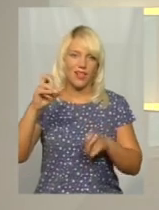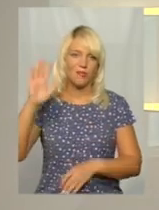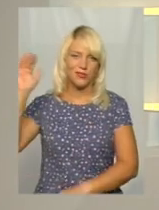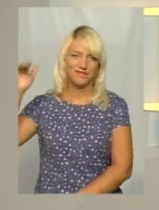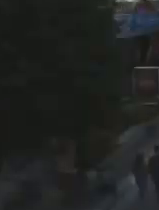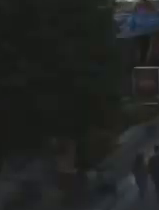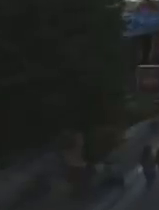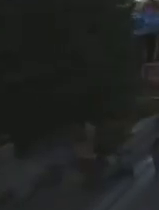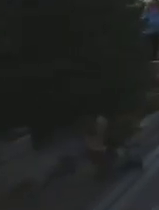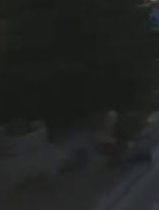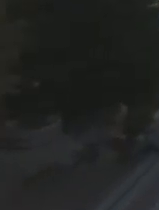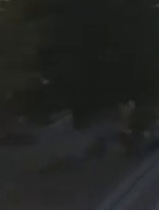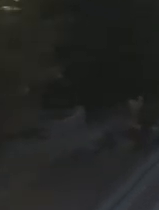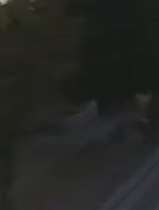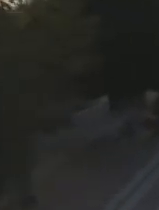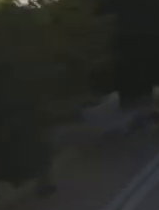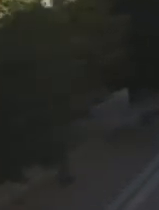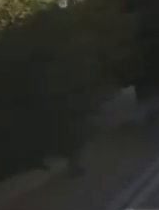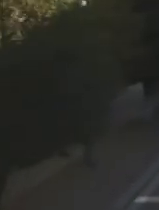Дякую